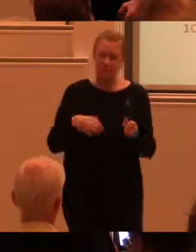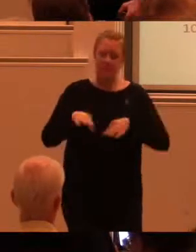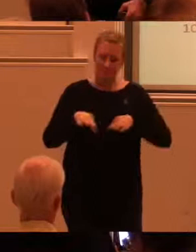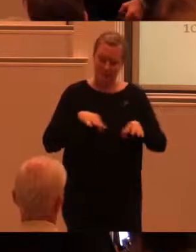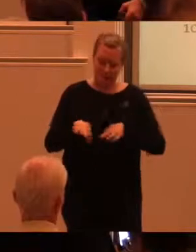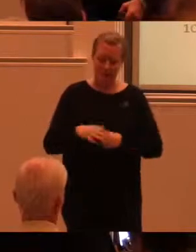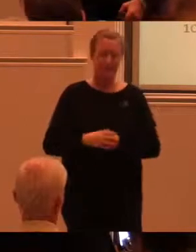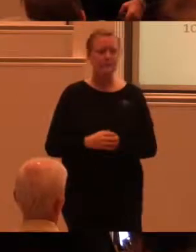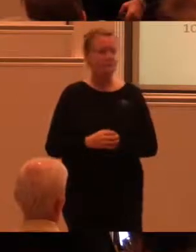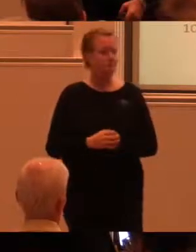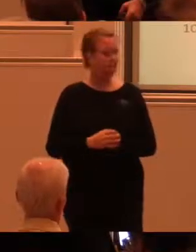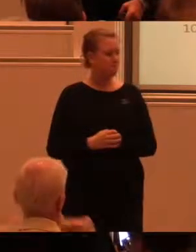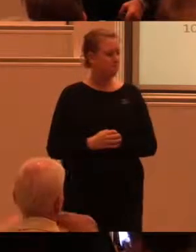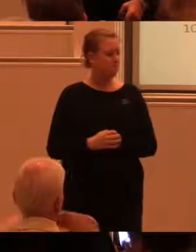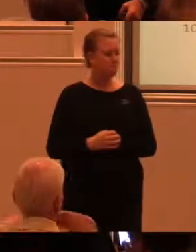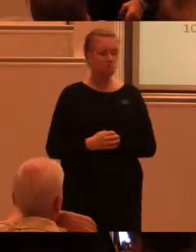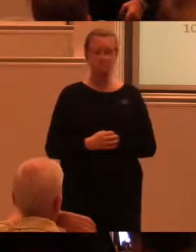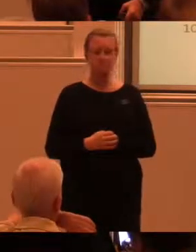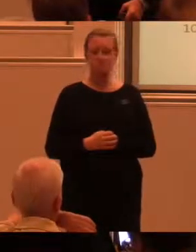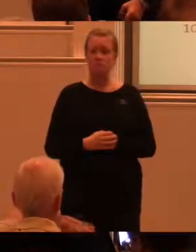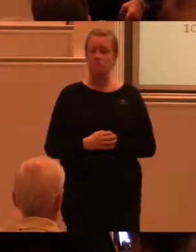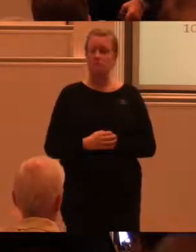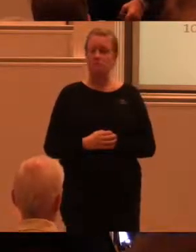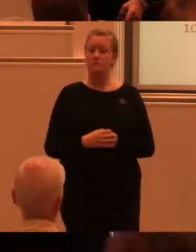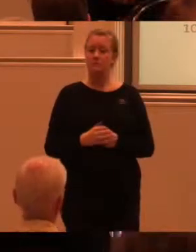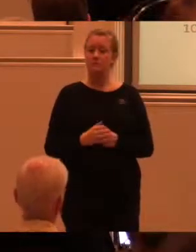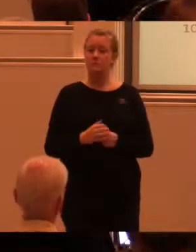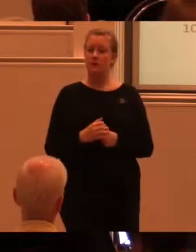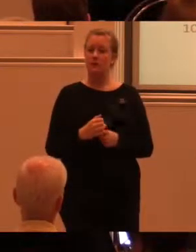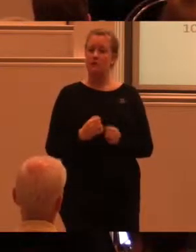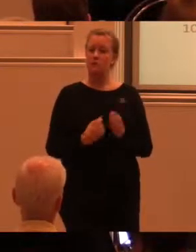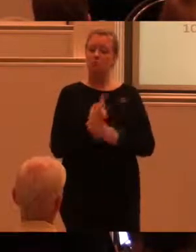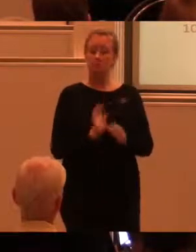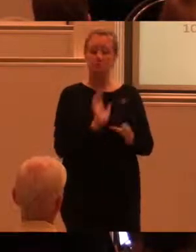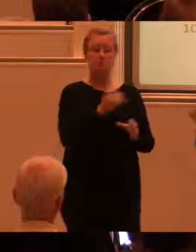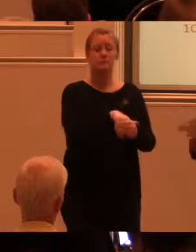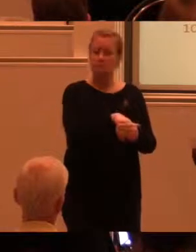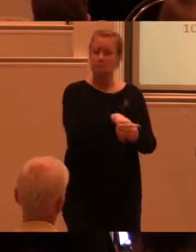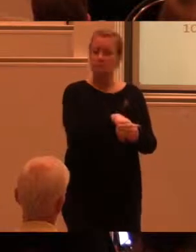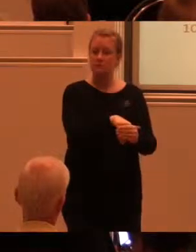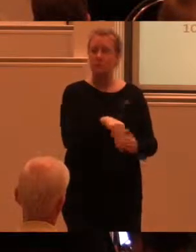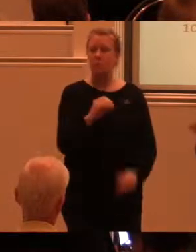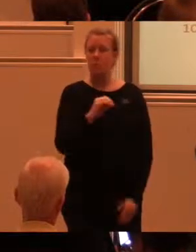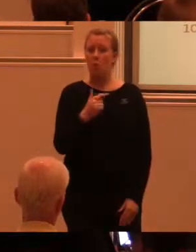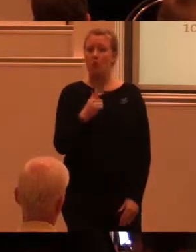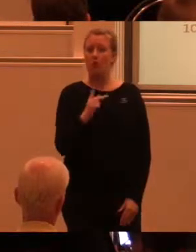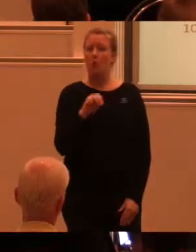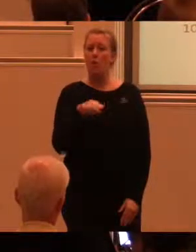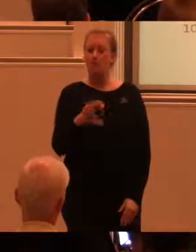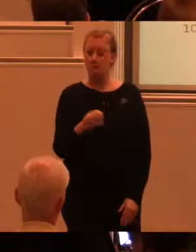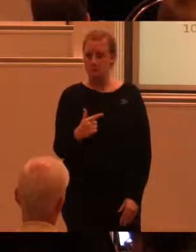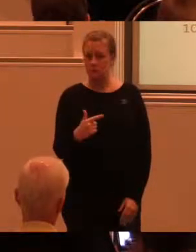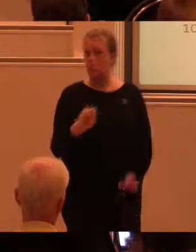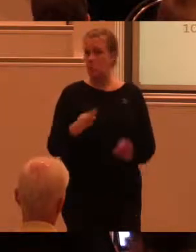Vi måste också ha utrymme för åtkomst alltså det är oberoende av storlek och hur man rör sig och så vidare.